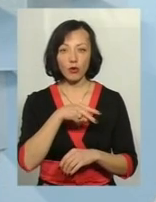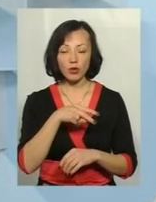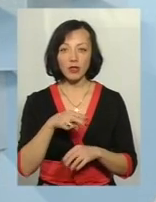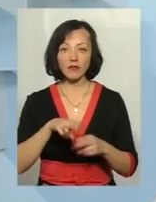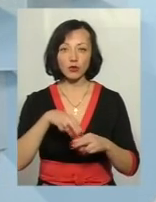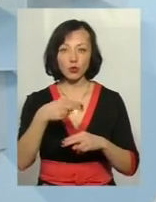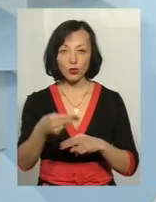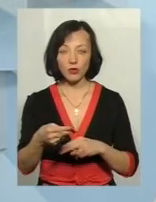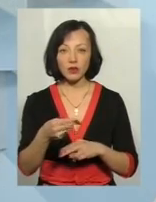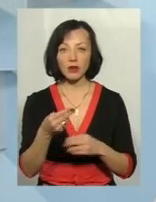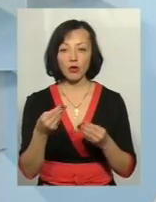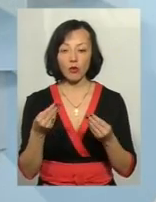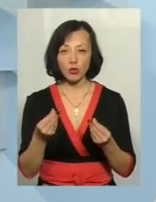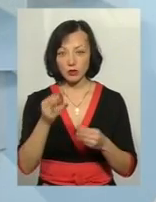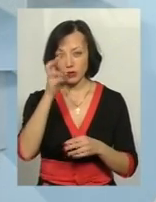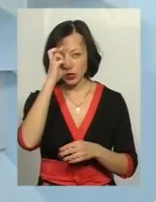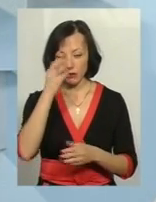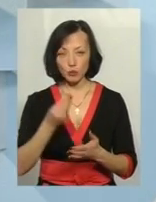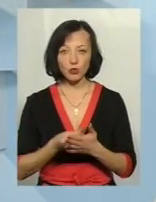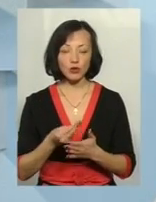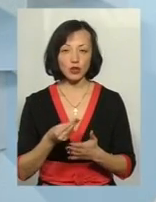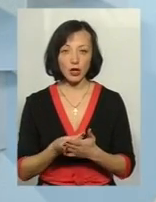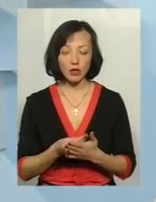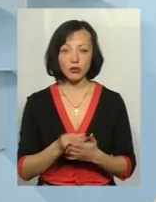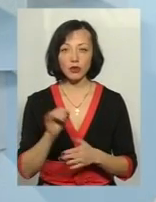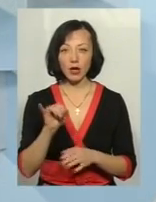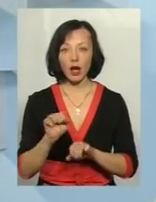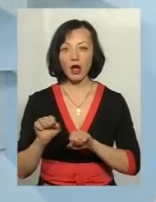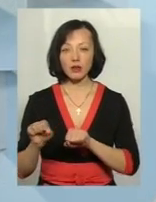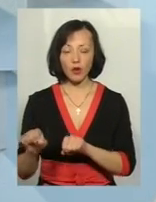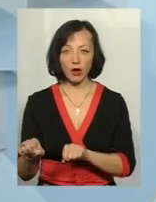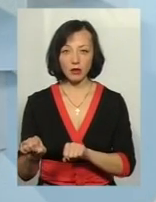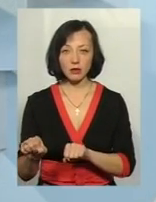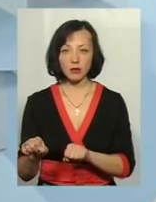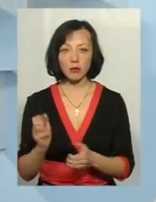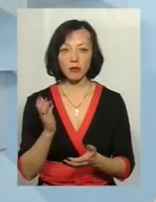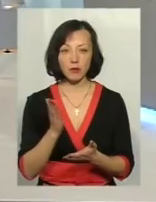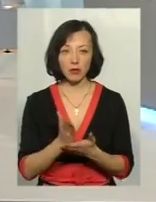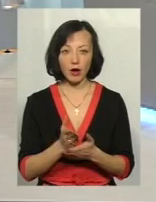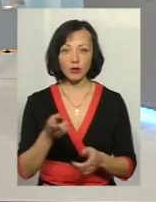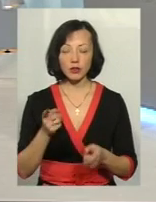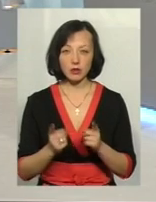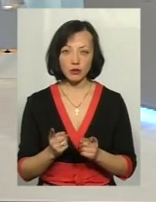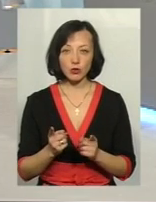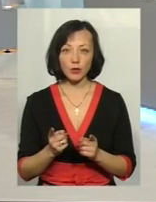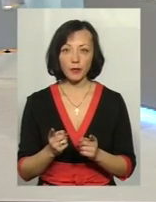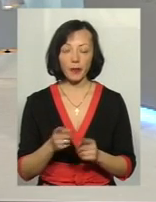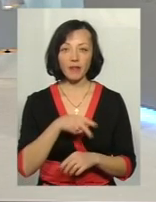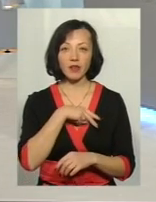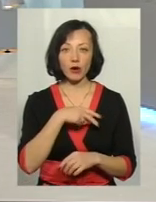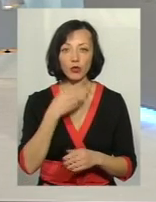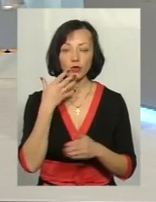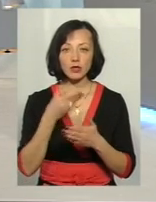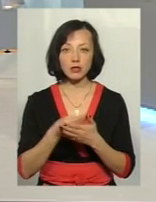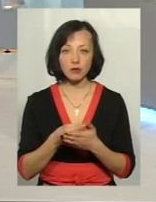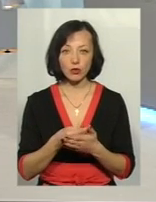відшкодовується за рахунок коштів державного бюджету. І адвокати мають дійсно винагороду за